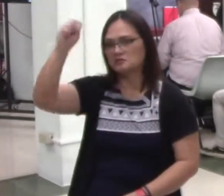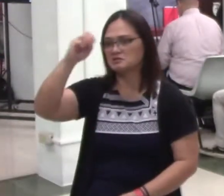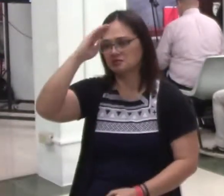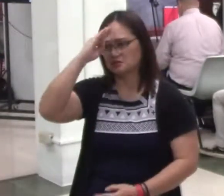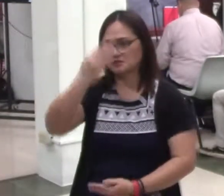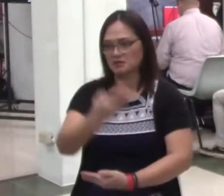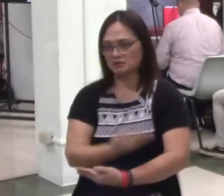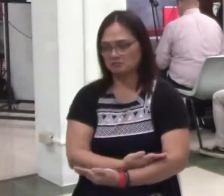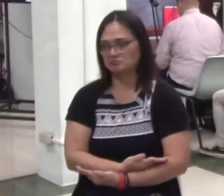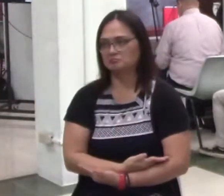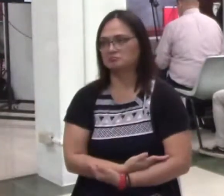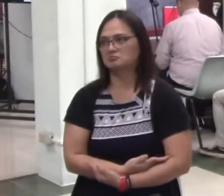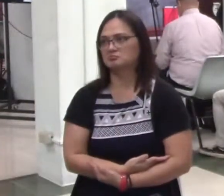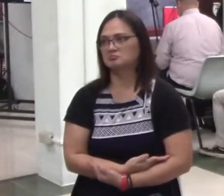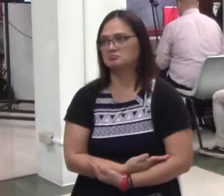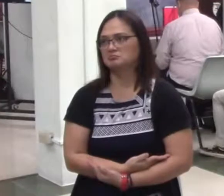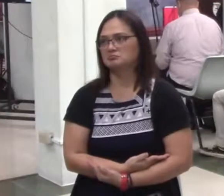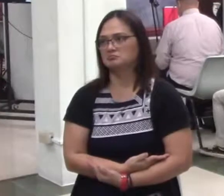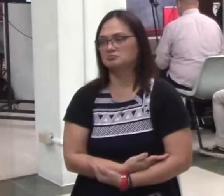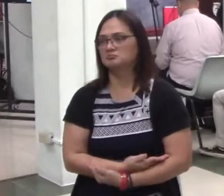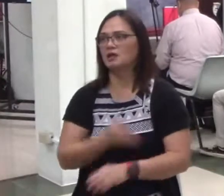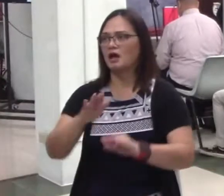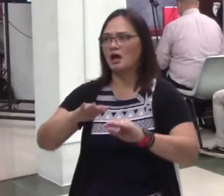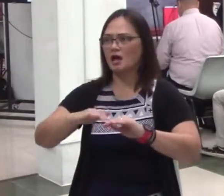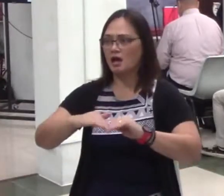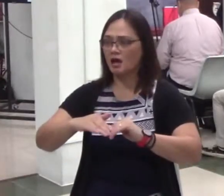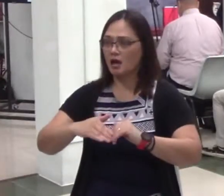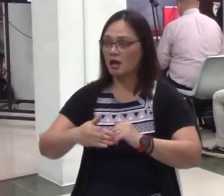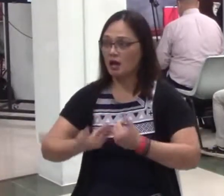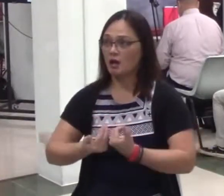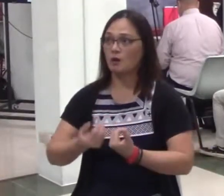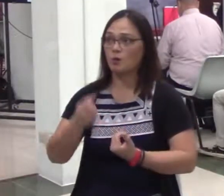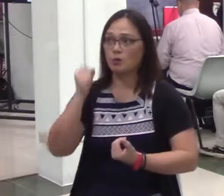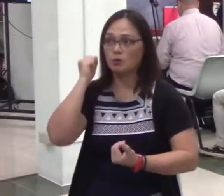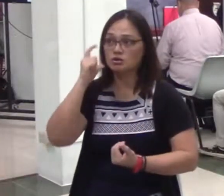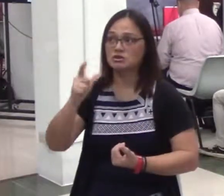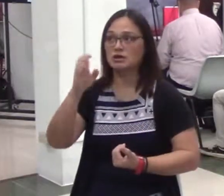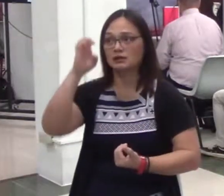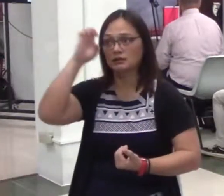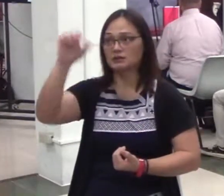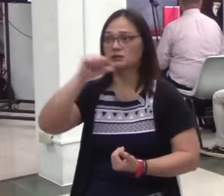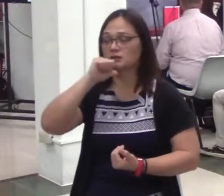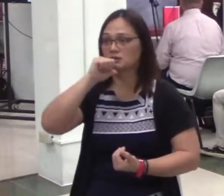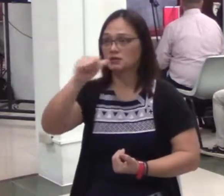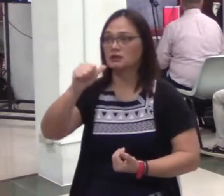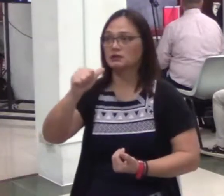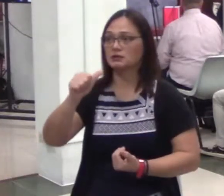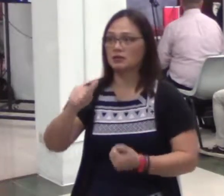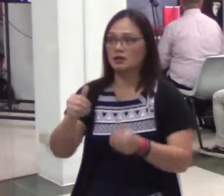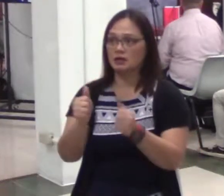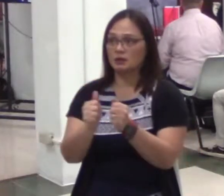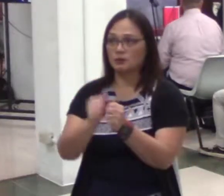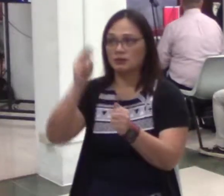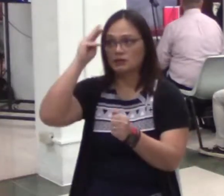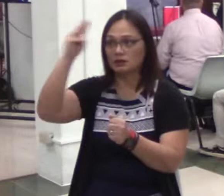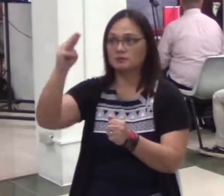hindi pa ako magkakait niyan, ibibigay ko pa rin sa iyo. Tip ba yun? No, it's not.